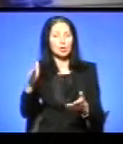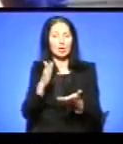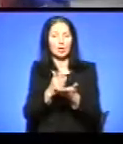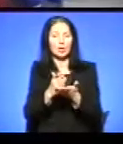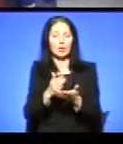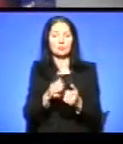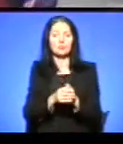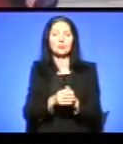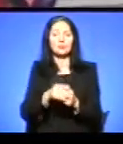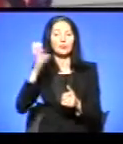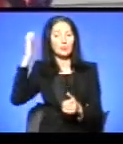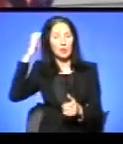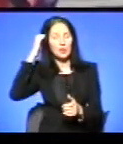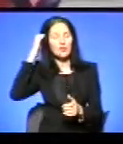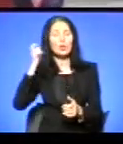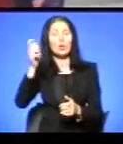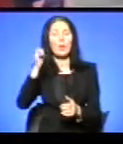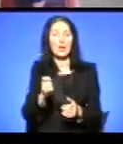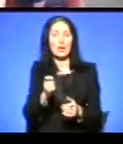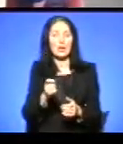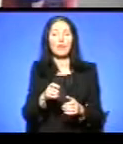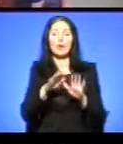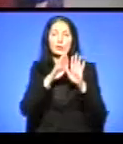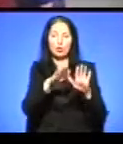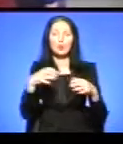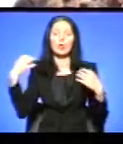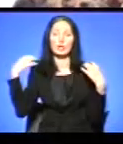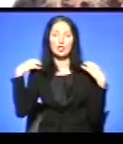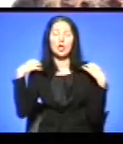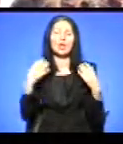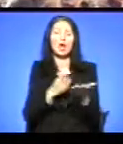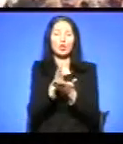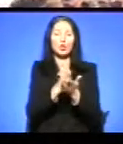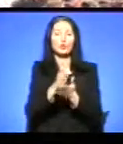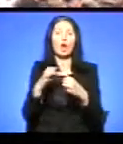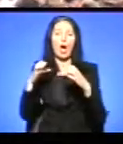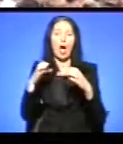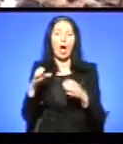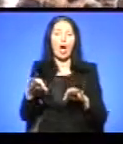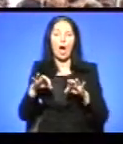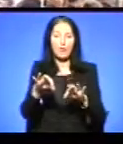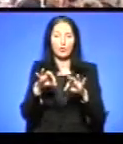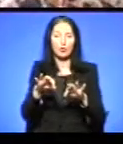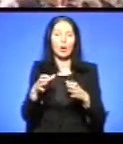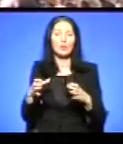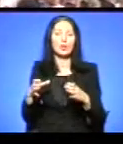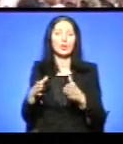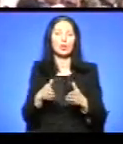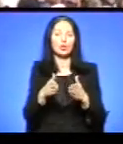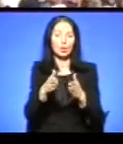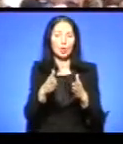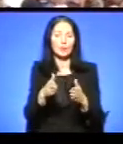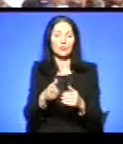приїхав заступник начальника служби автомобільних доріг Володимир Хімій. В зв'язку з тим, що кошти, скажімо, не надійшли в такій мірі,